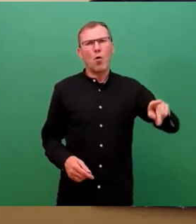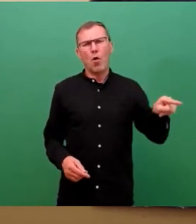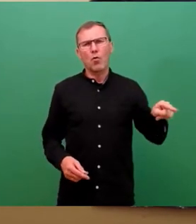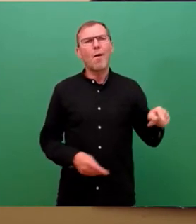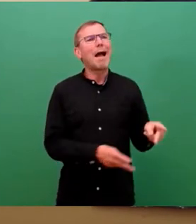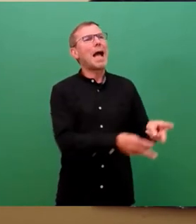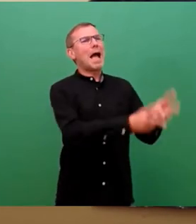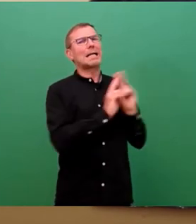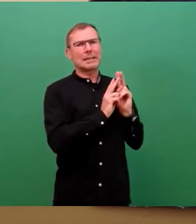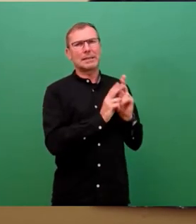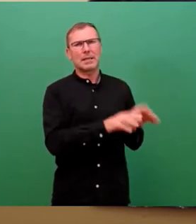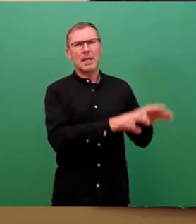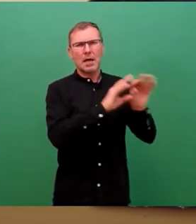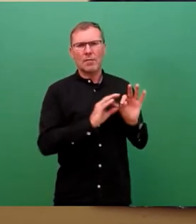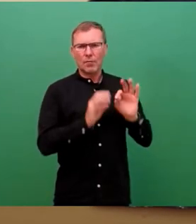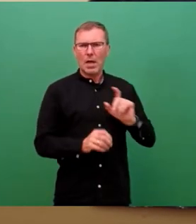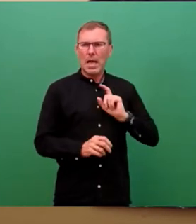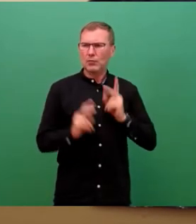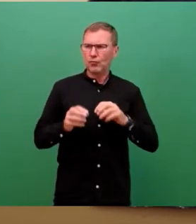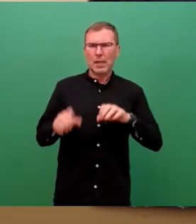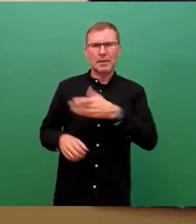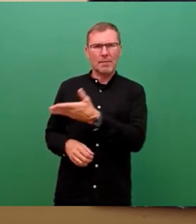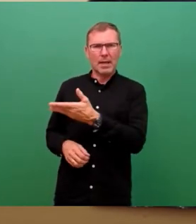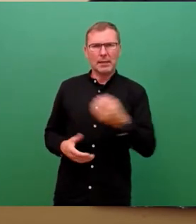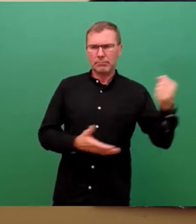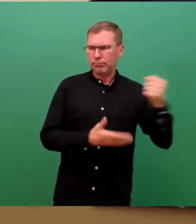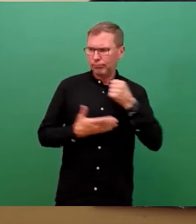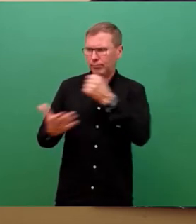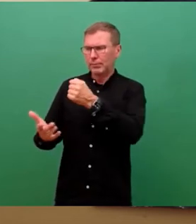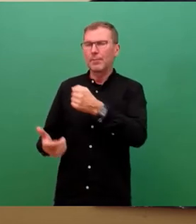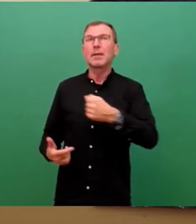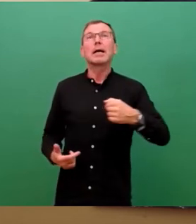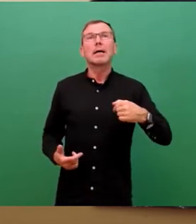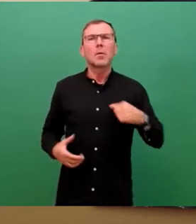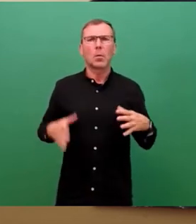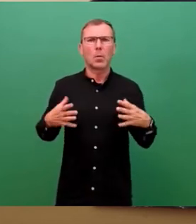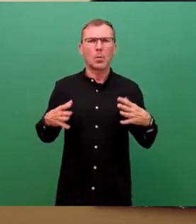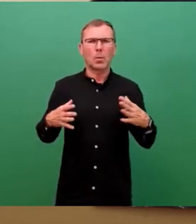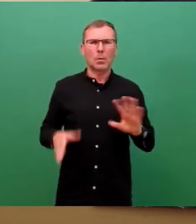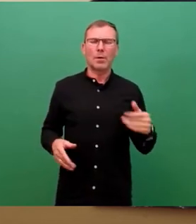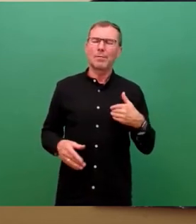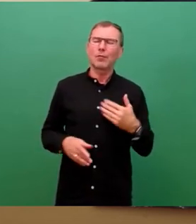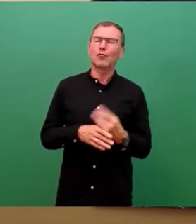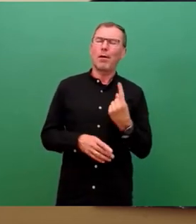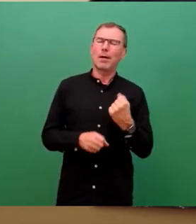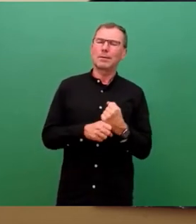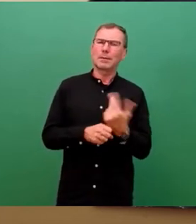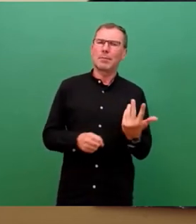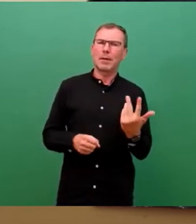für ihre Stadtwerke ausreichen. Davon sind wir verschont, weil wir eines gemacht haben, eine